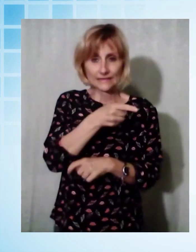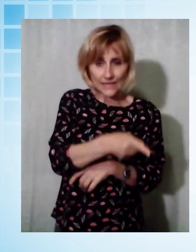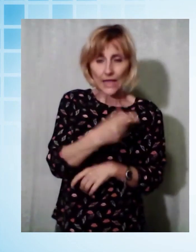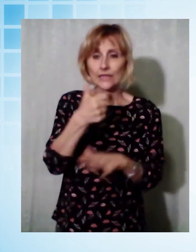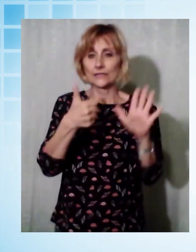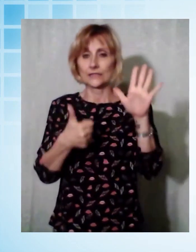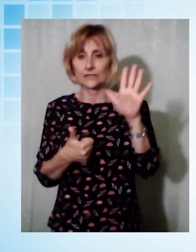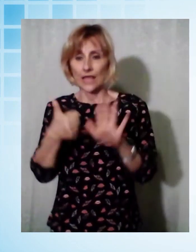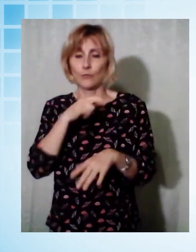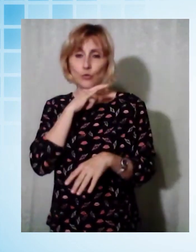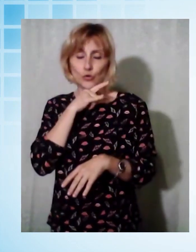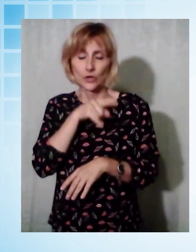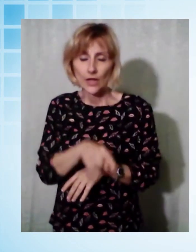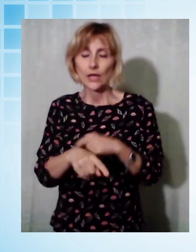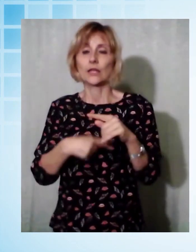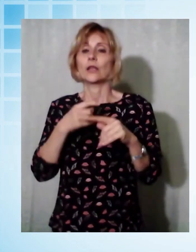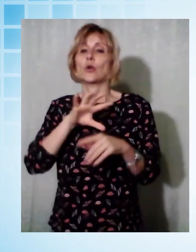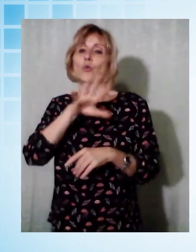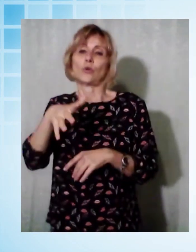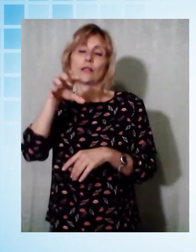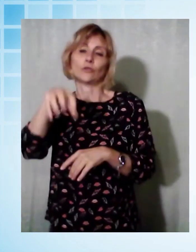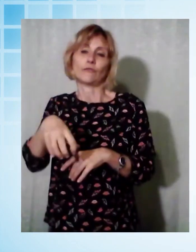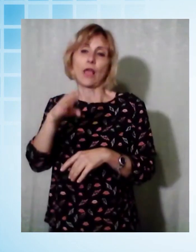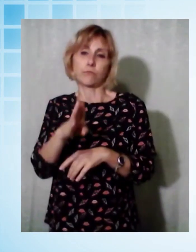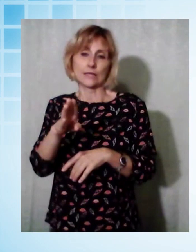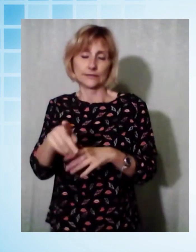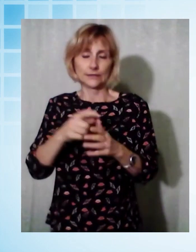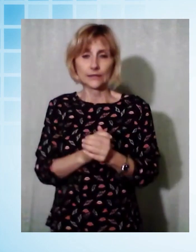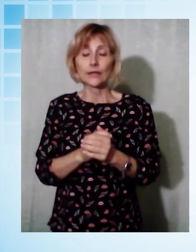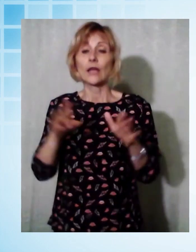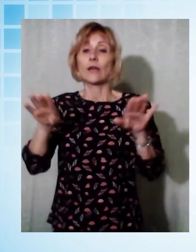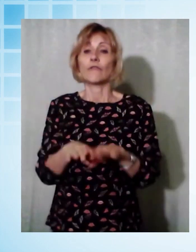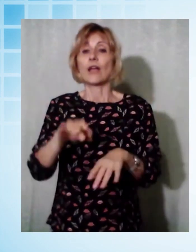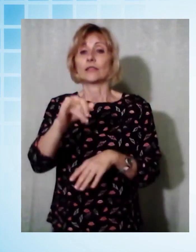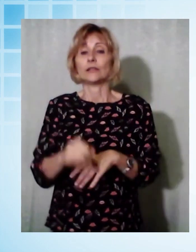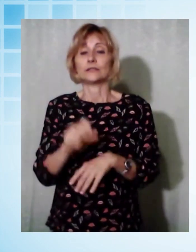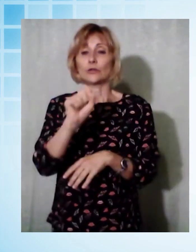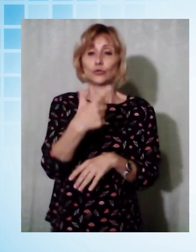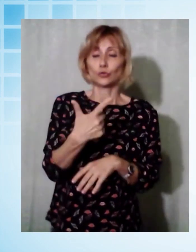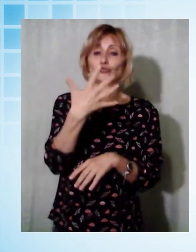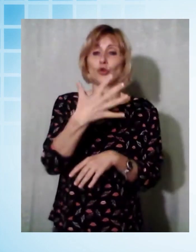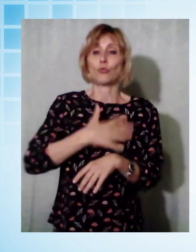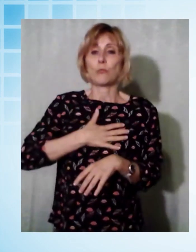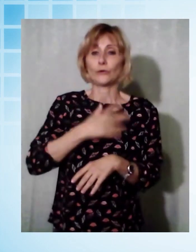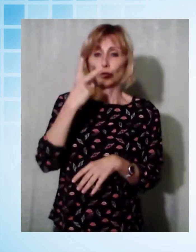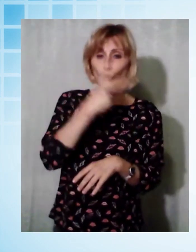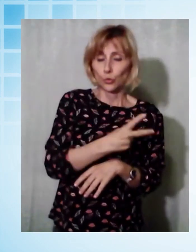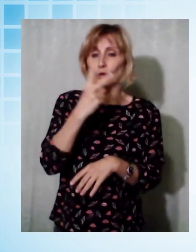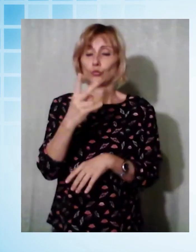6 a Porcari e un altro a Villa Basilica. 12 casi in Valle del Serchio, 5 a Bani di Lucca, 2 a